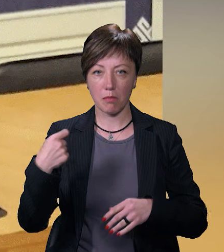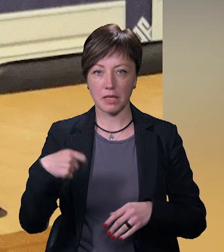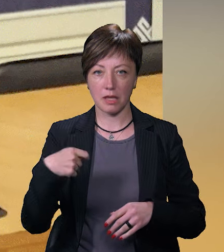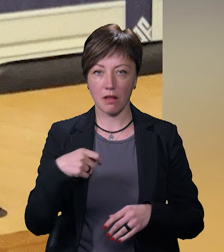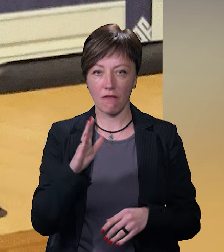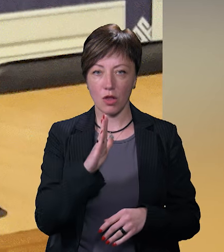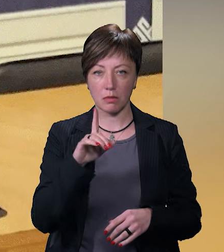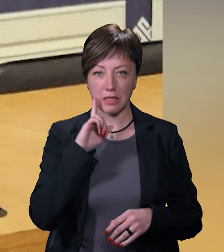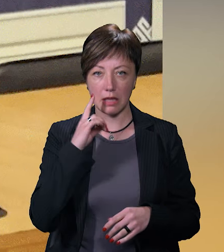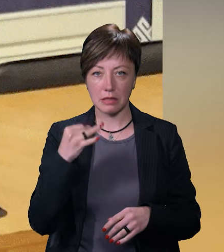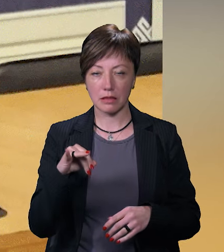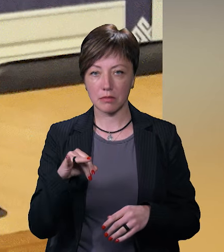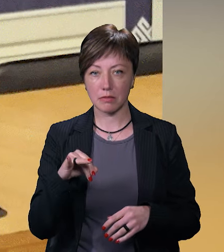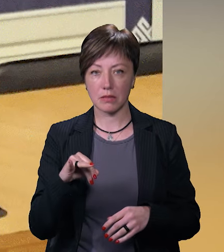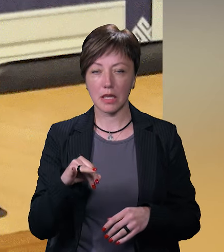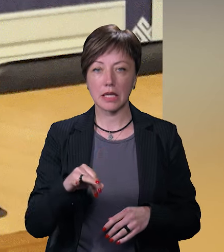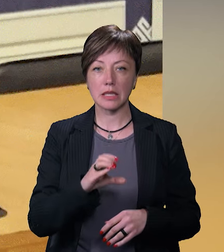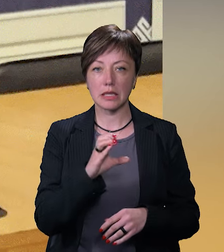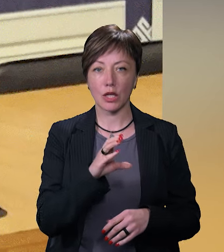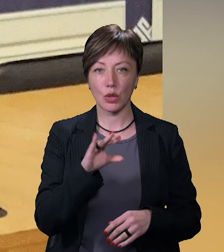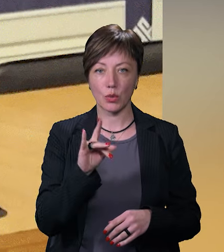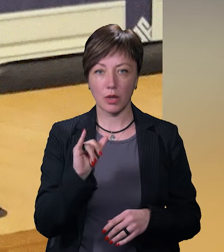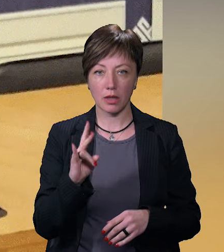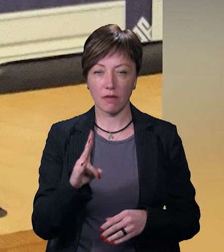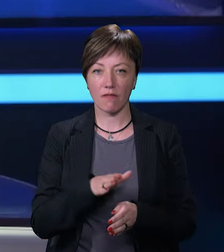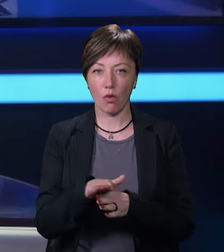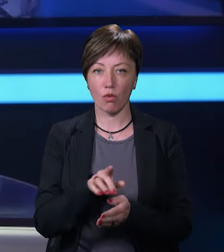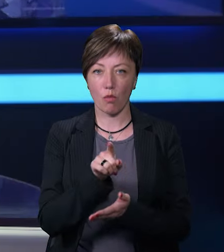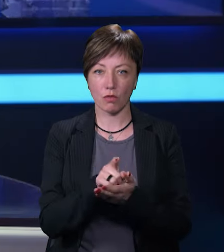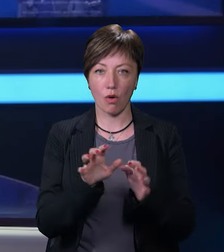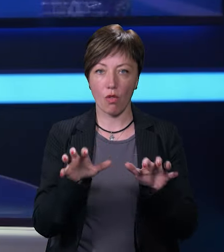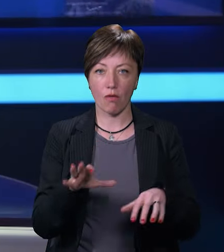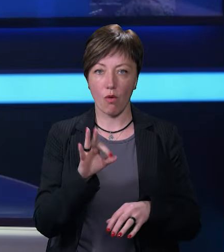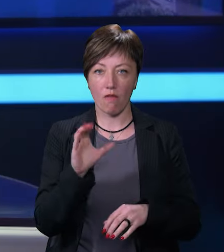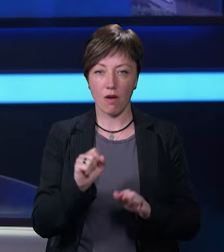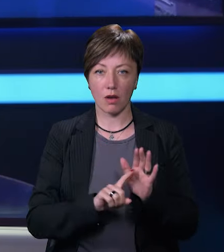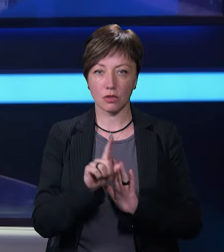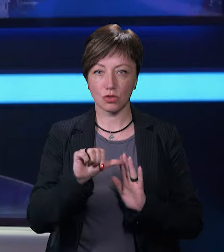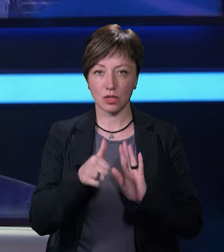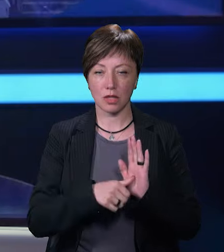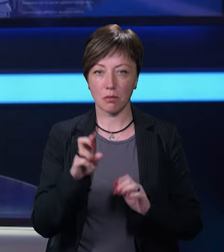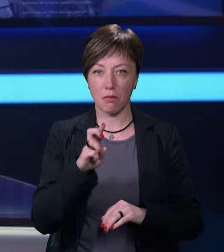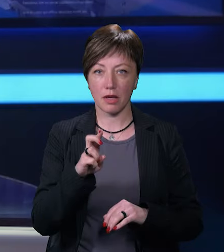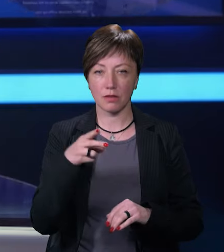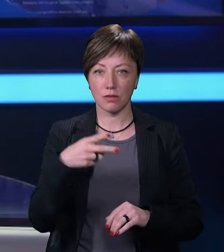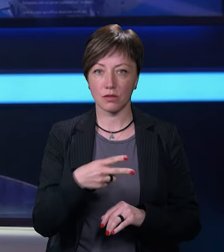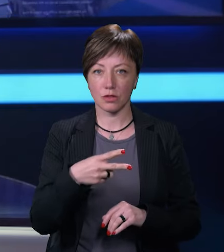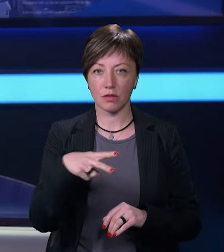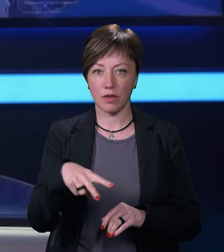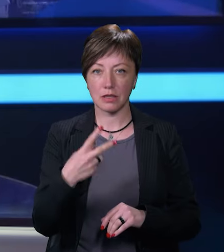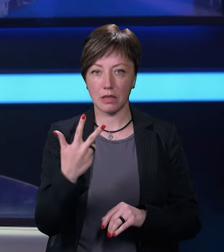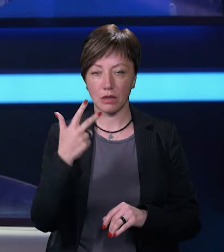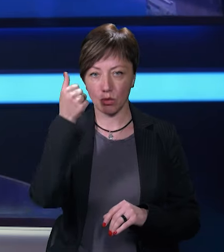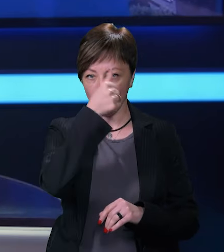Володимир Зеленський. Нагадаємо, Сергій Тюрін виконував обов'язки голови ОВА з 16 березня 2023